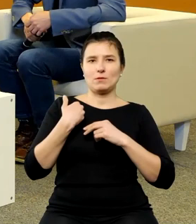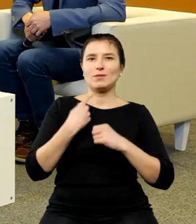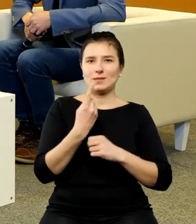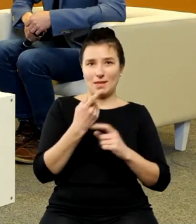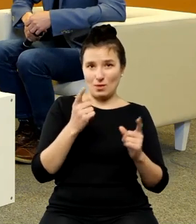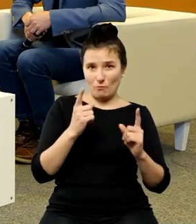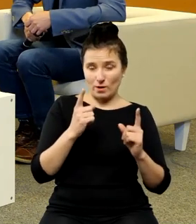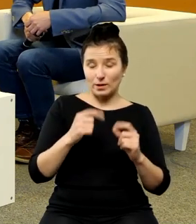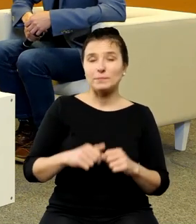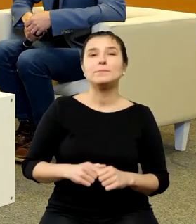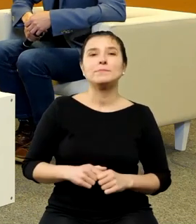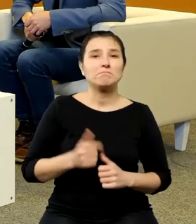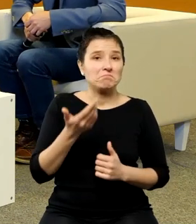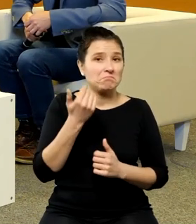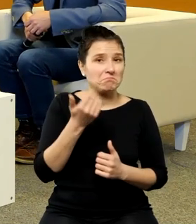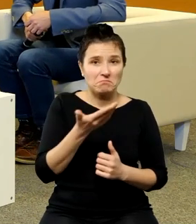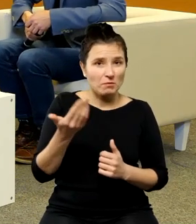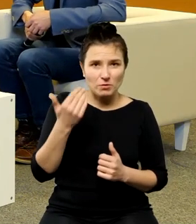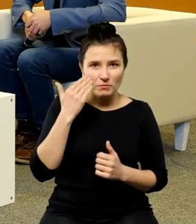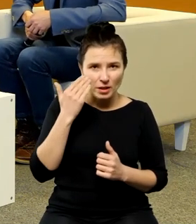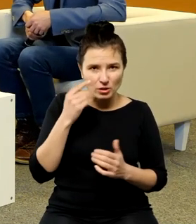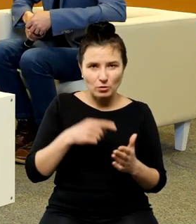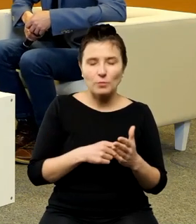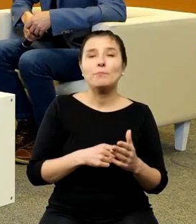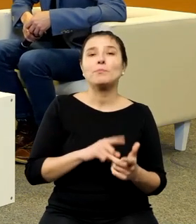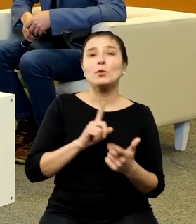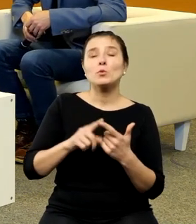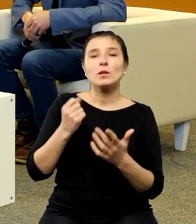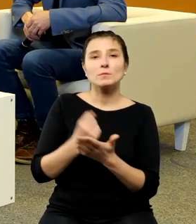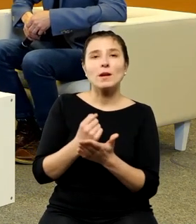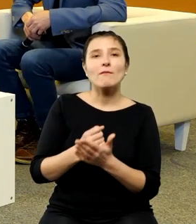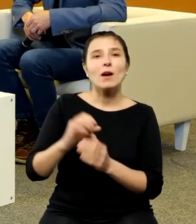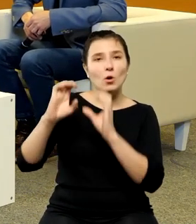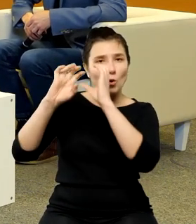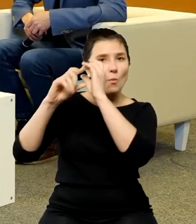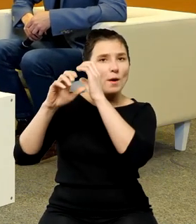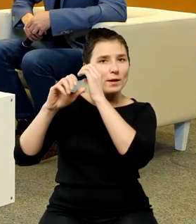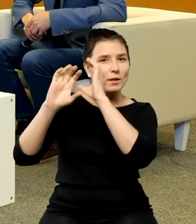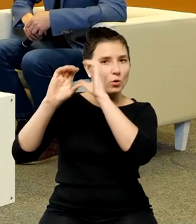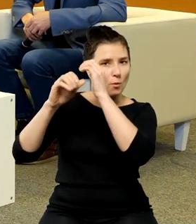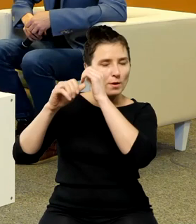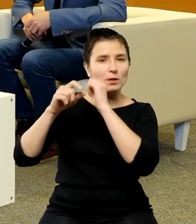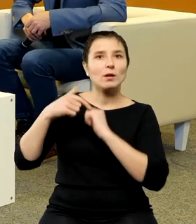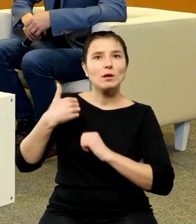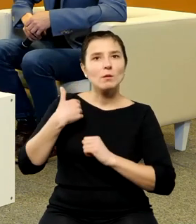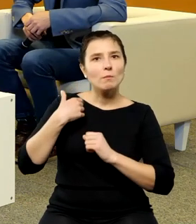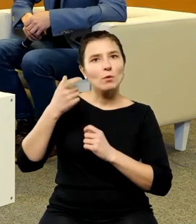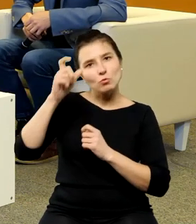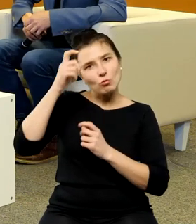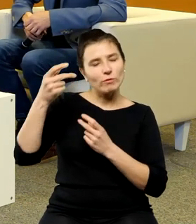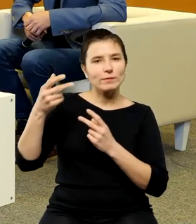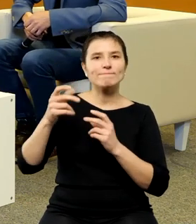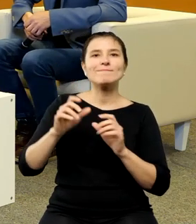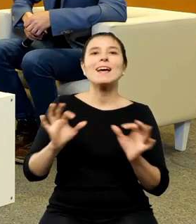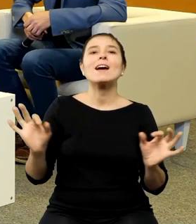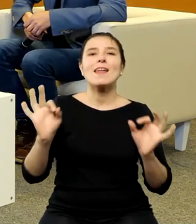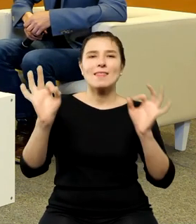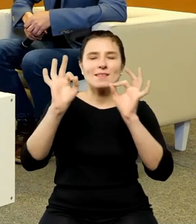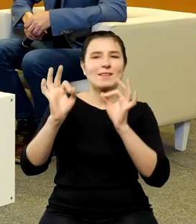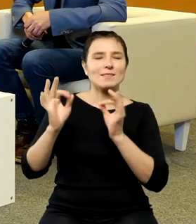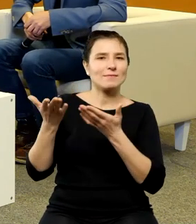uwaga nie wiem czy państwo wiecie o tym po drugie Mikołaj Kopernik był człowiekiem renesansu on przynajmniej